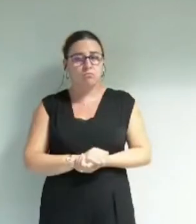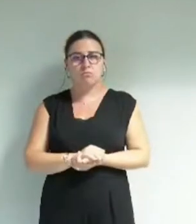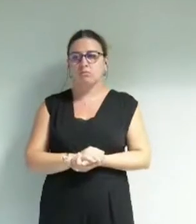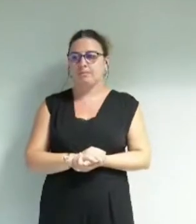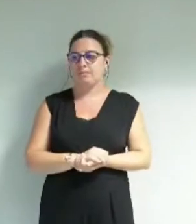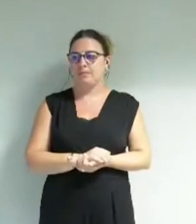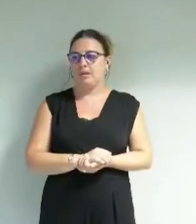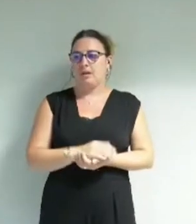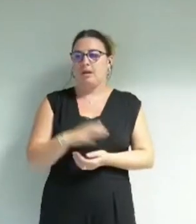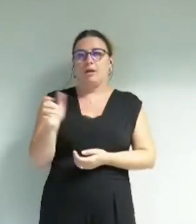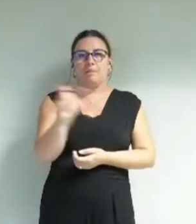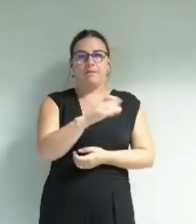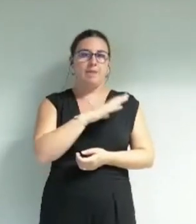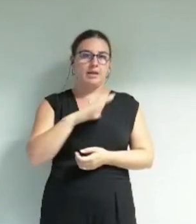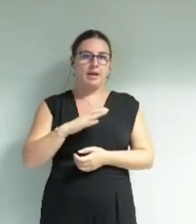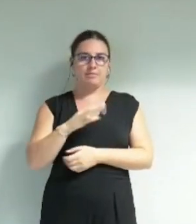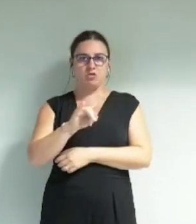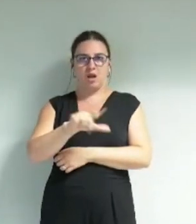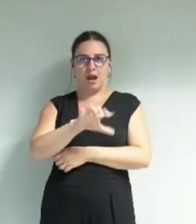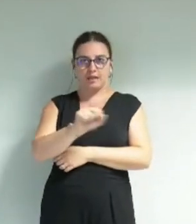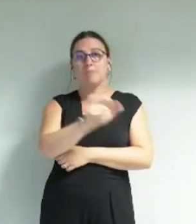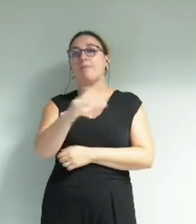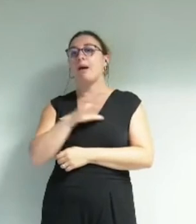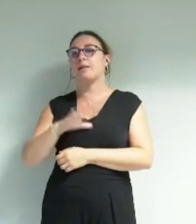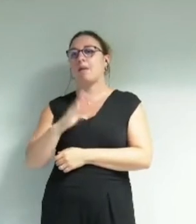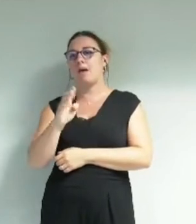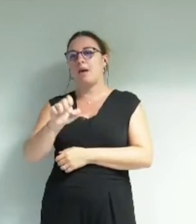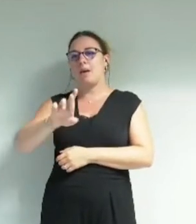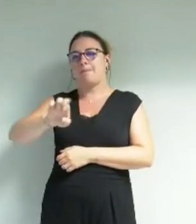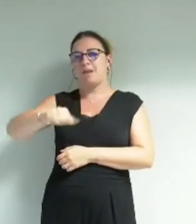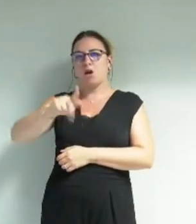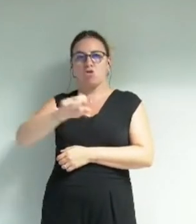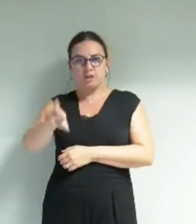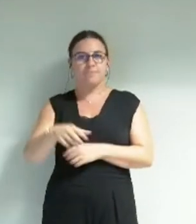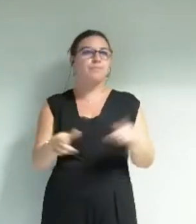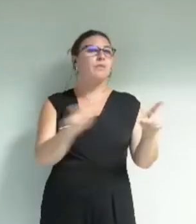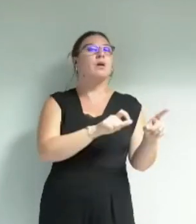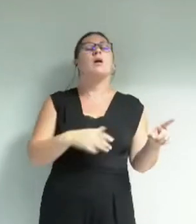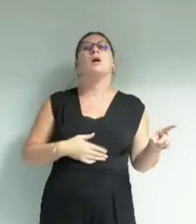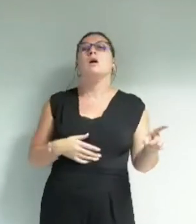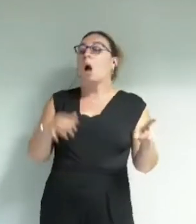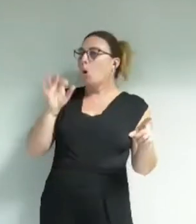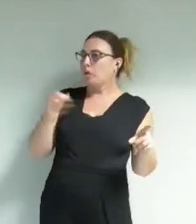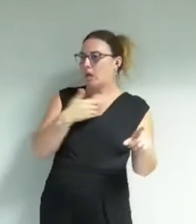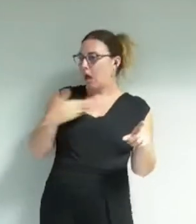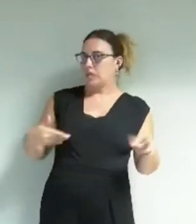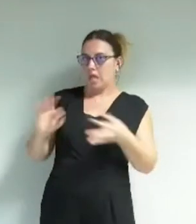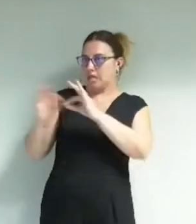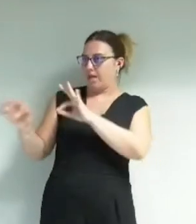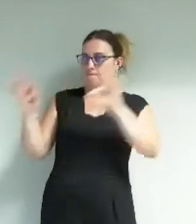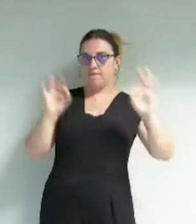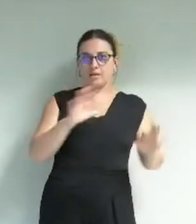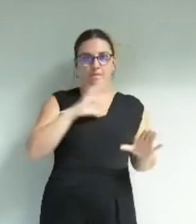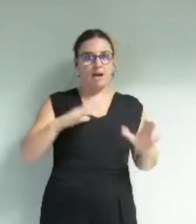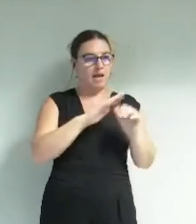merci madame Chalas puis madame Béranger oui merci monsieur le maire écoutez moi je réagis à la dernière phrase de madame l